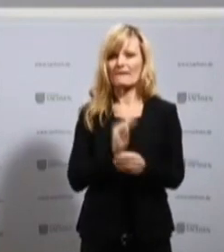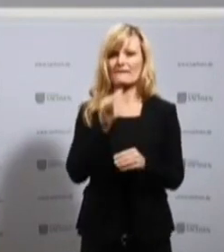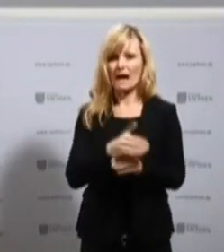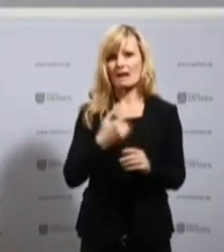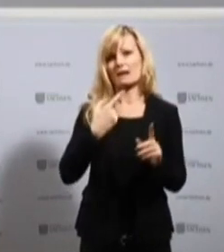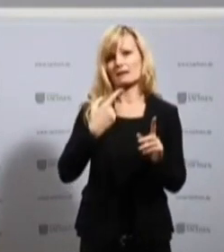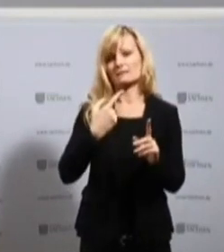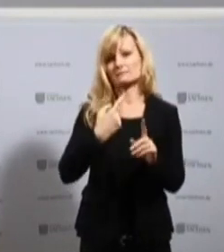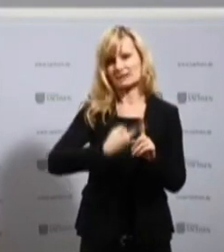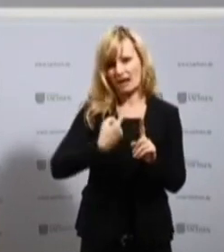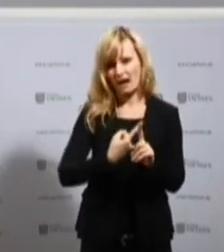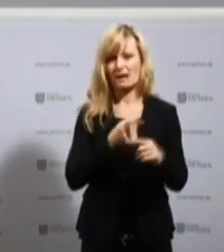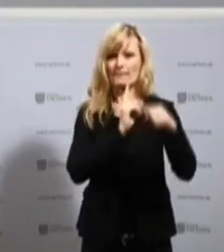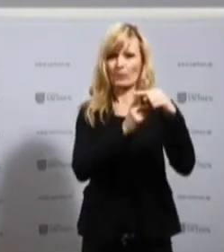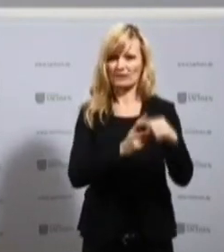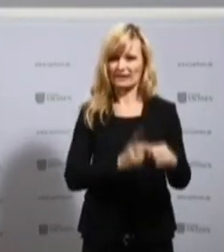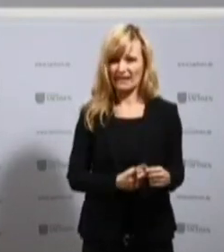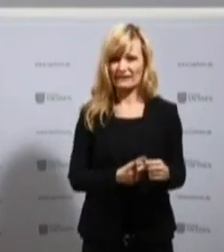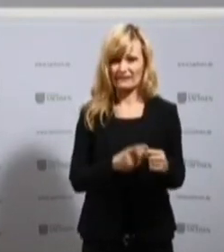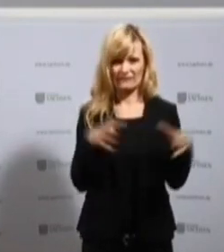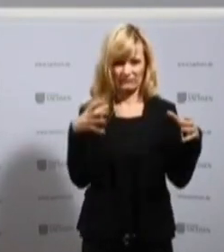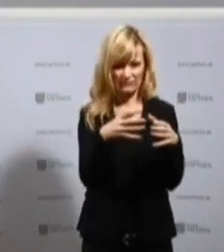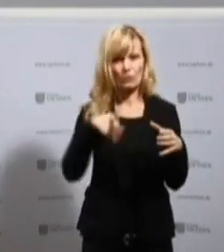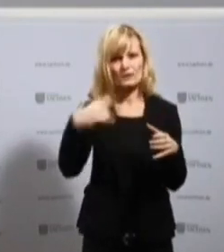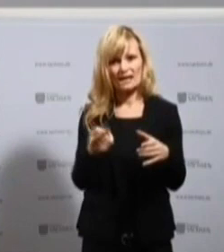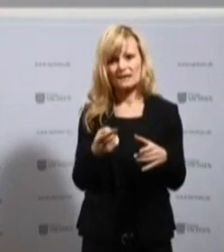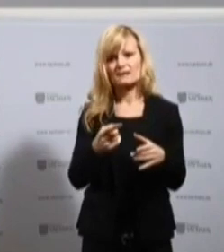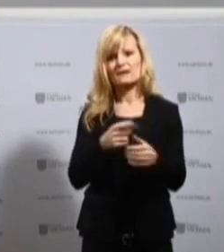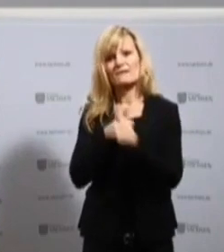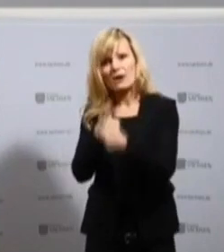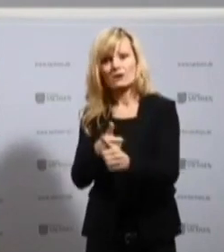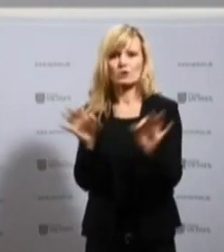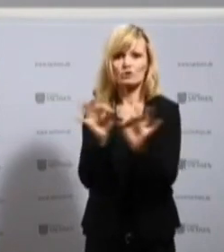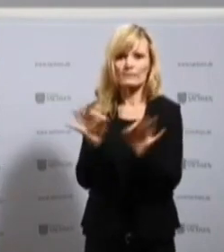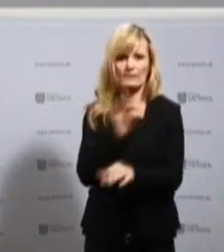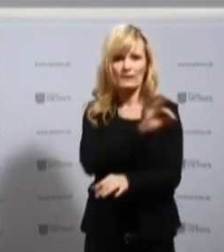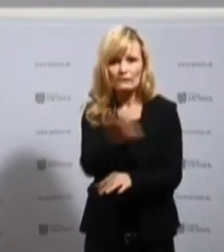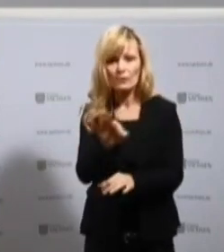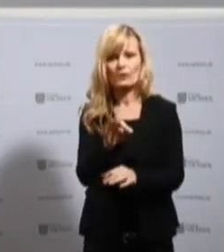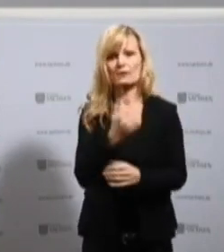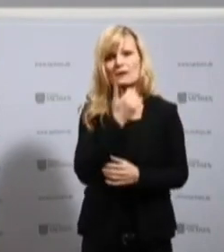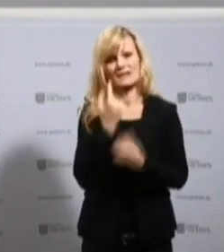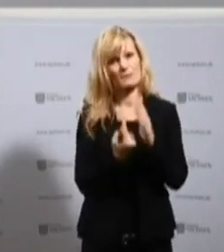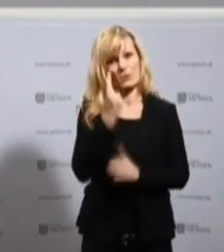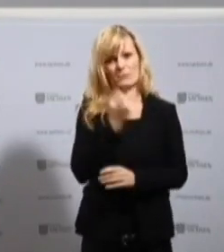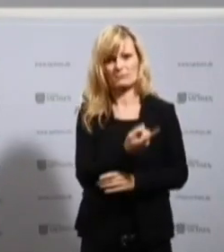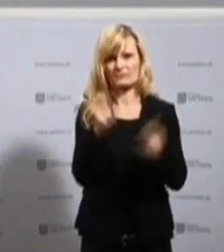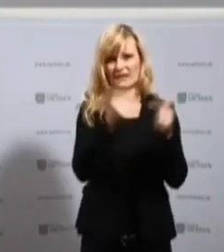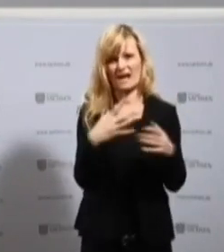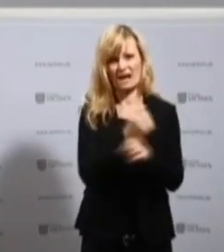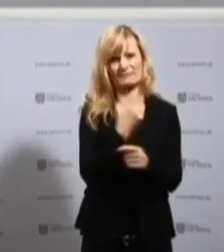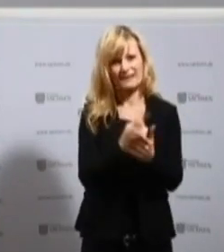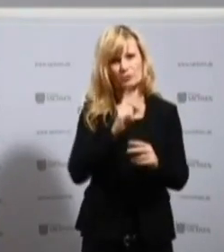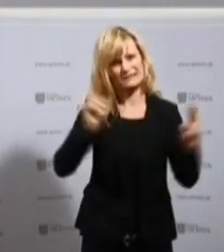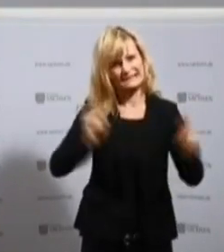immer zu ganz gravierenden medizinischen Folgen führt, gerade in den Pflegeheimen, ist extrem hoch und muss nach unten gedrückt werden.